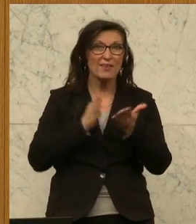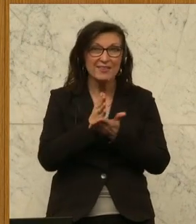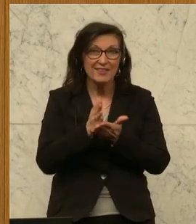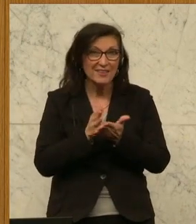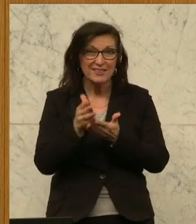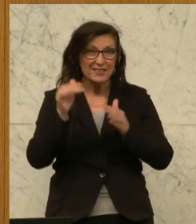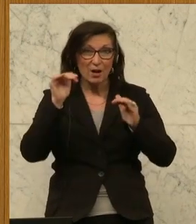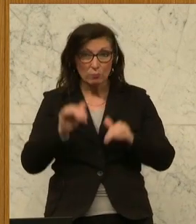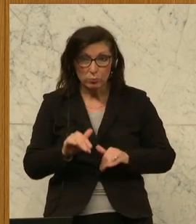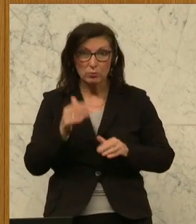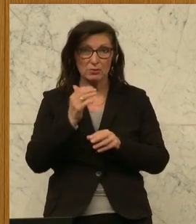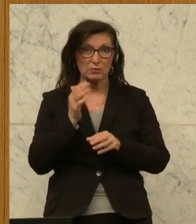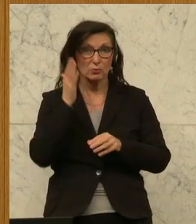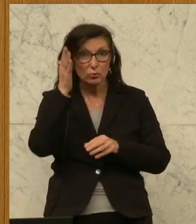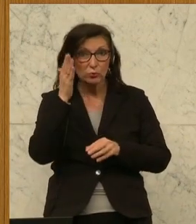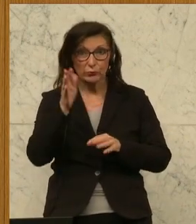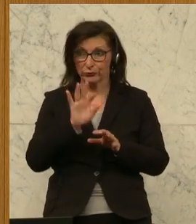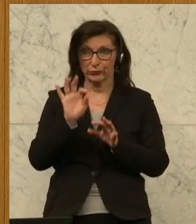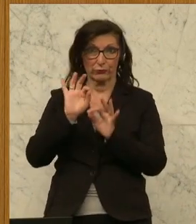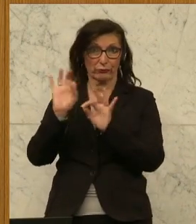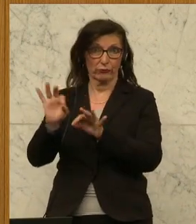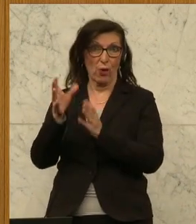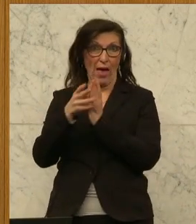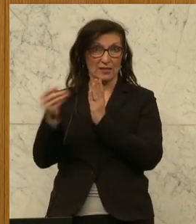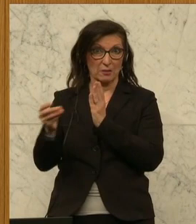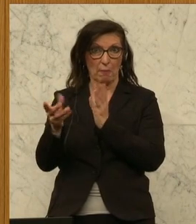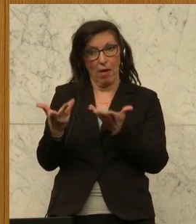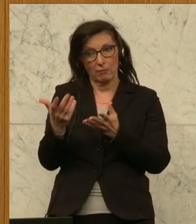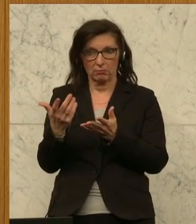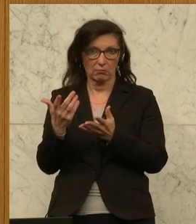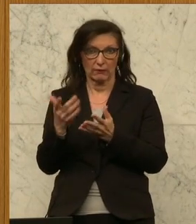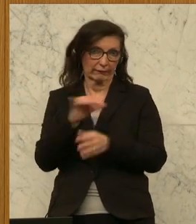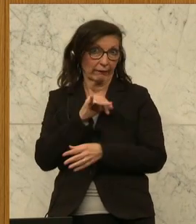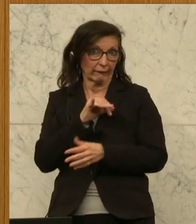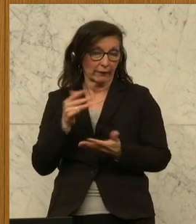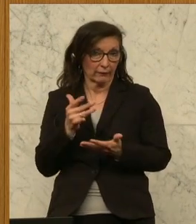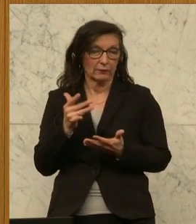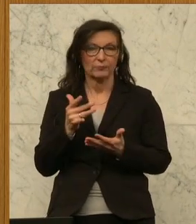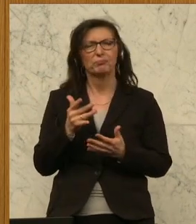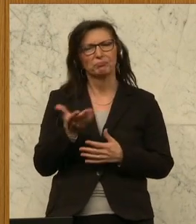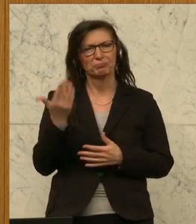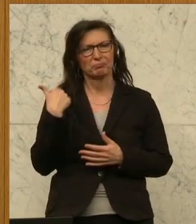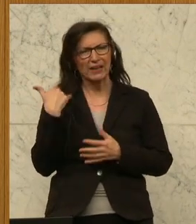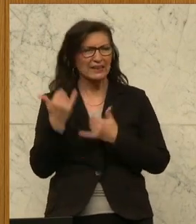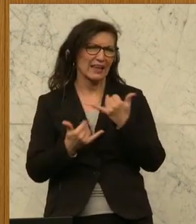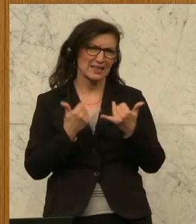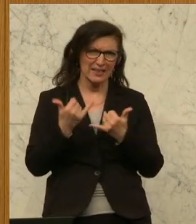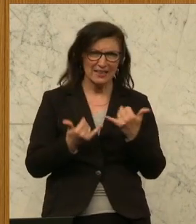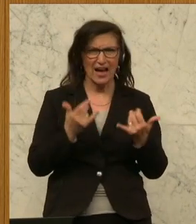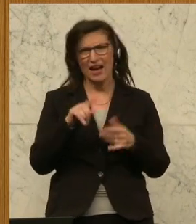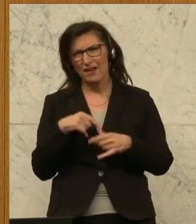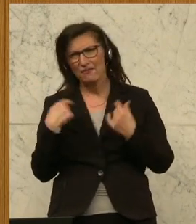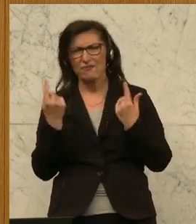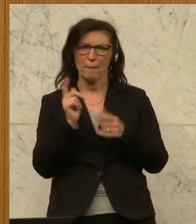guter, attraktiver Arbeitgeber sein für solche Spezialisten. Und meine Damen und Herren, was wir halt die letzten Jahre erleben, ist, dass wir